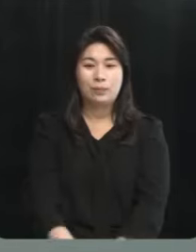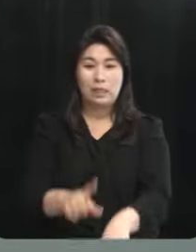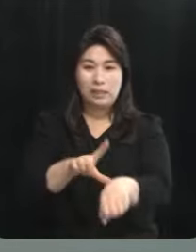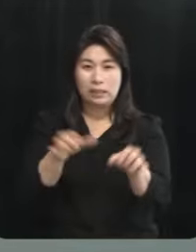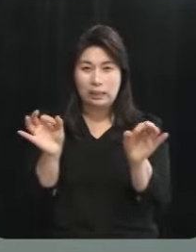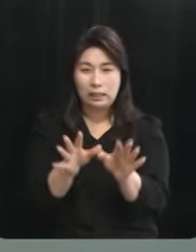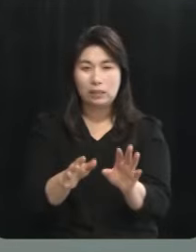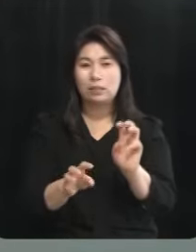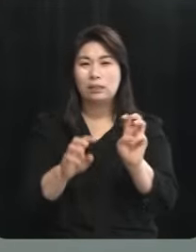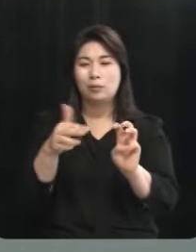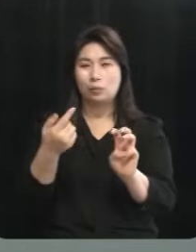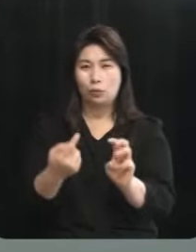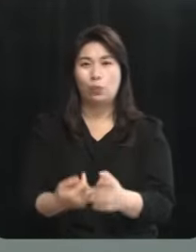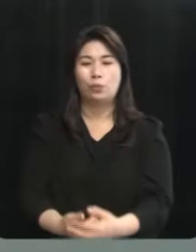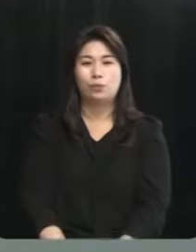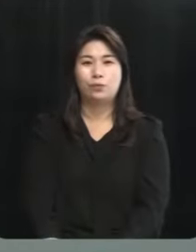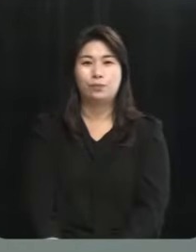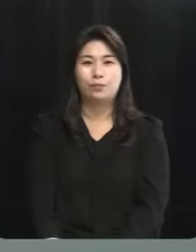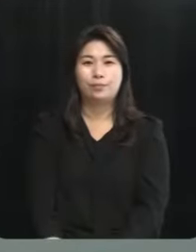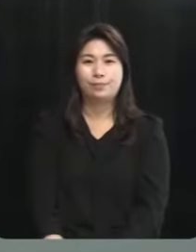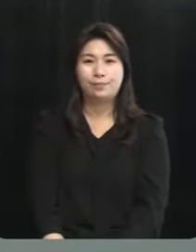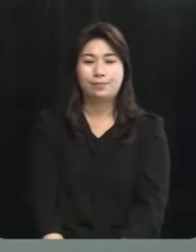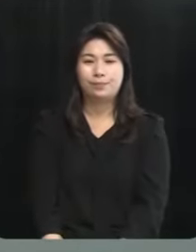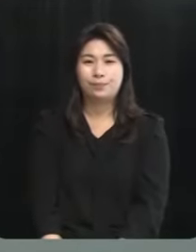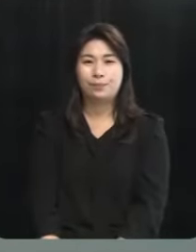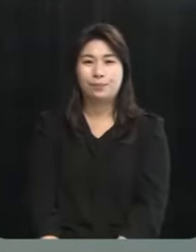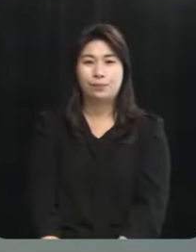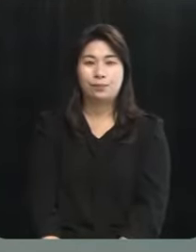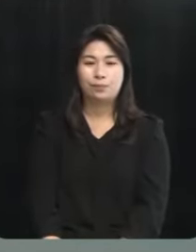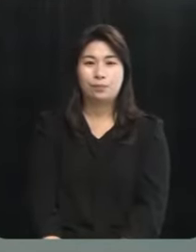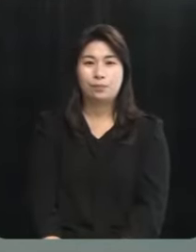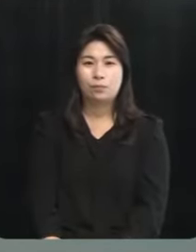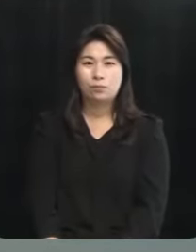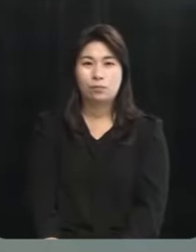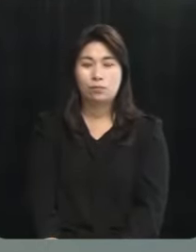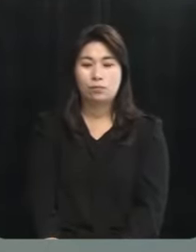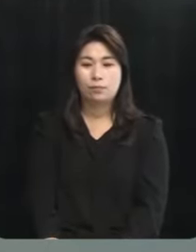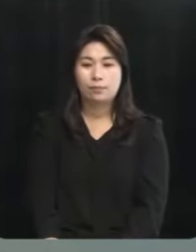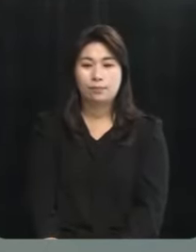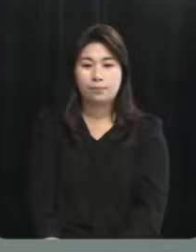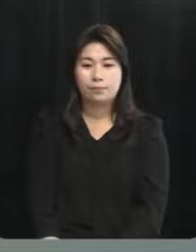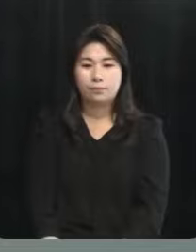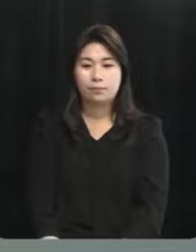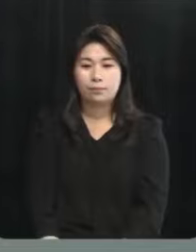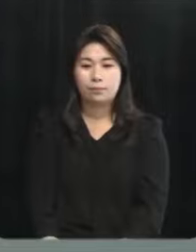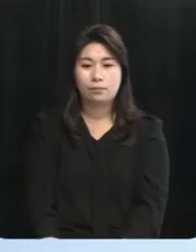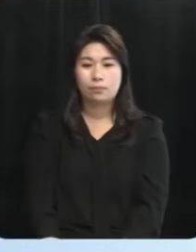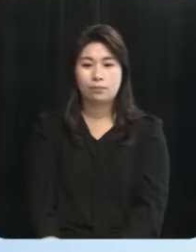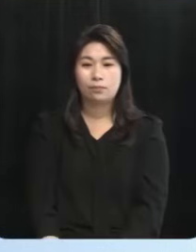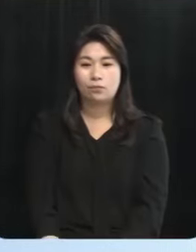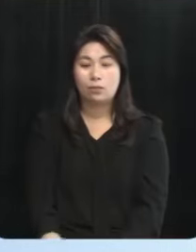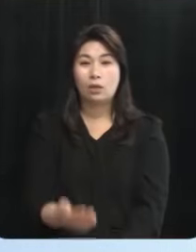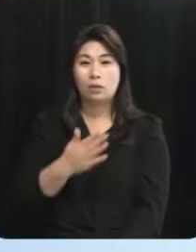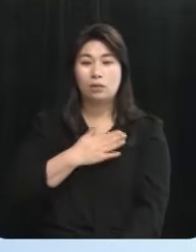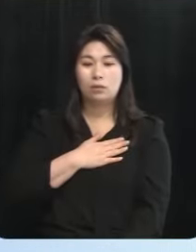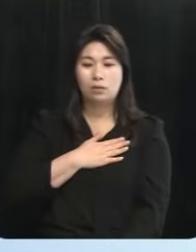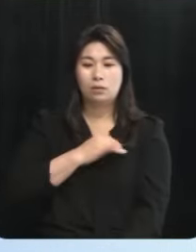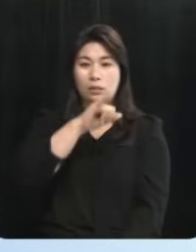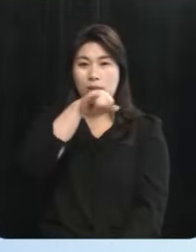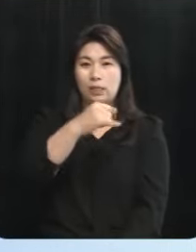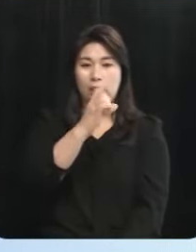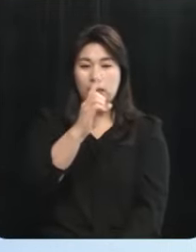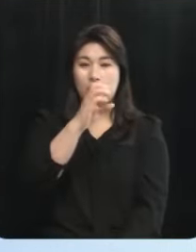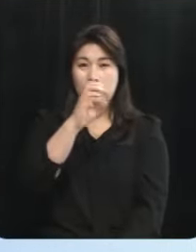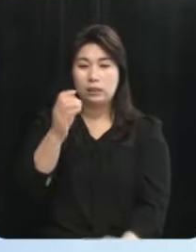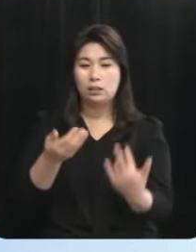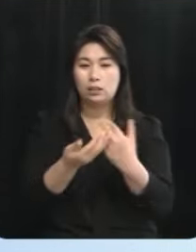짧습니다 30초씩 드리도록 하겠습니다 김한규 후보부터 말씀을 해 주십시오 저는 JDC를